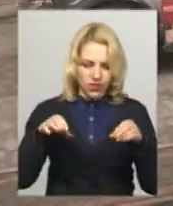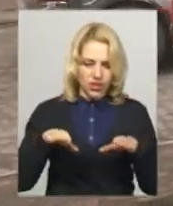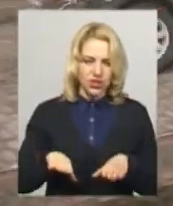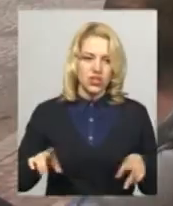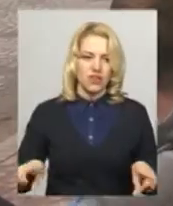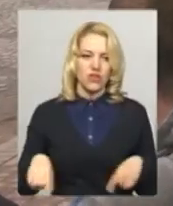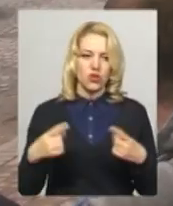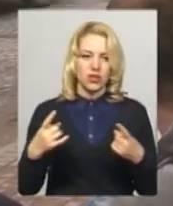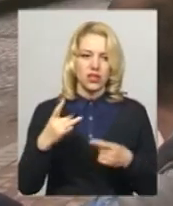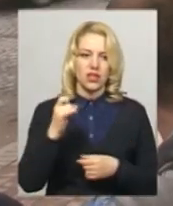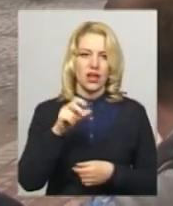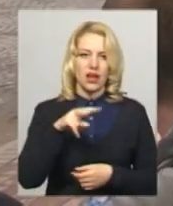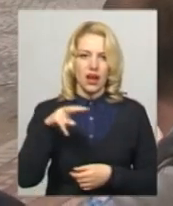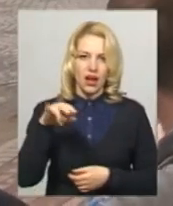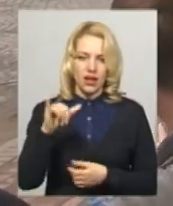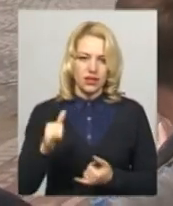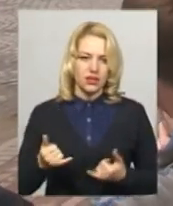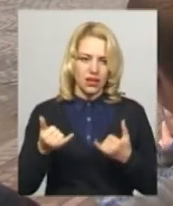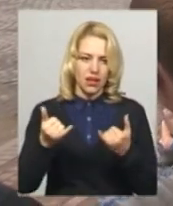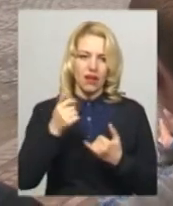Раллі для глядачів, мабуть,